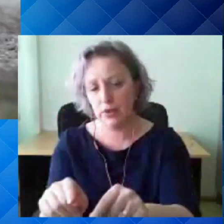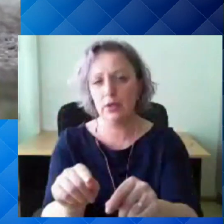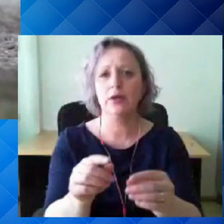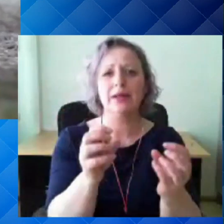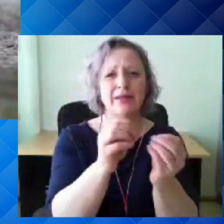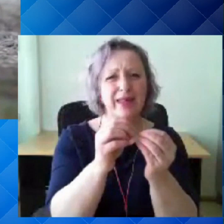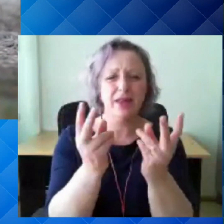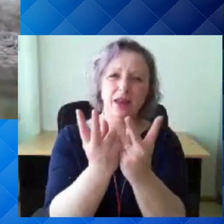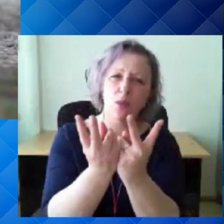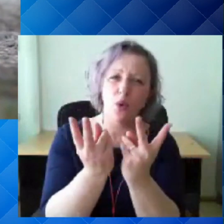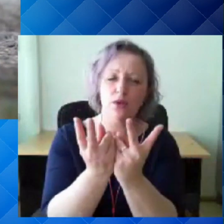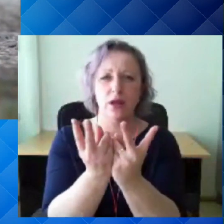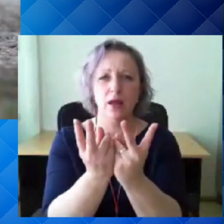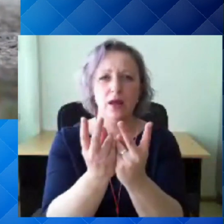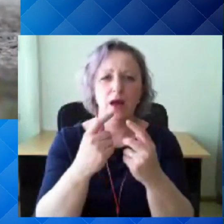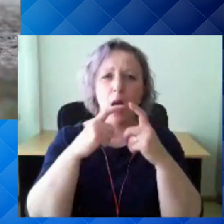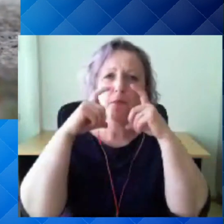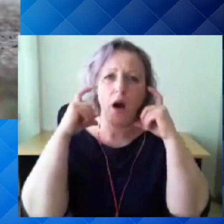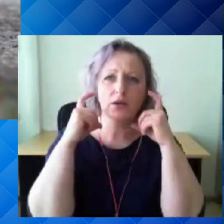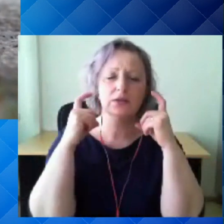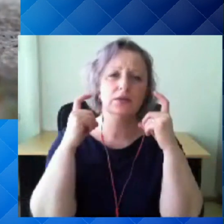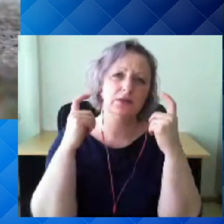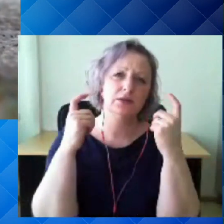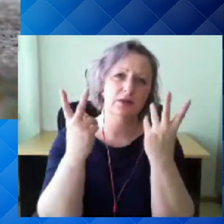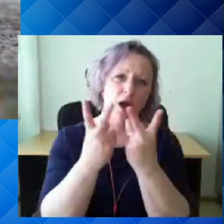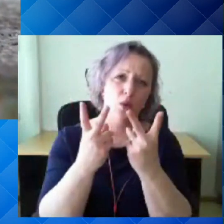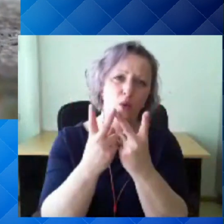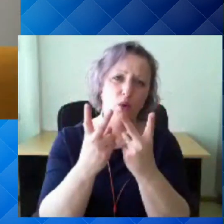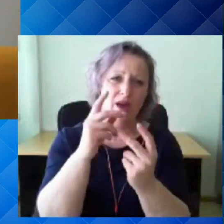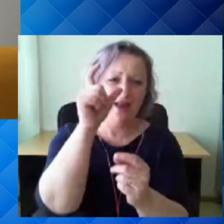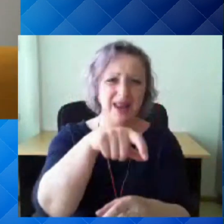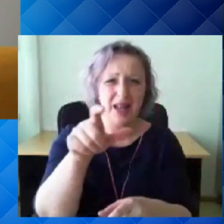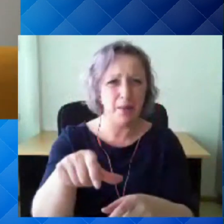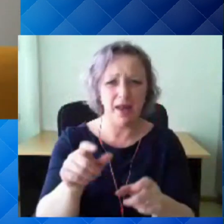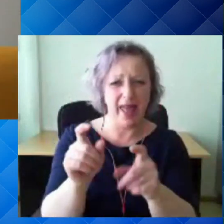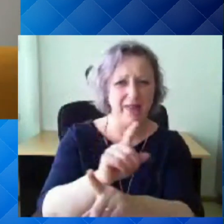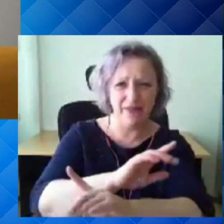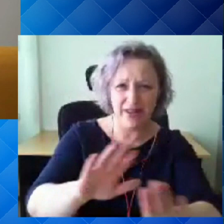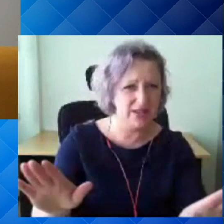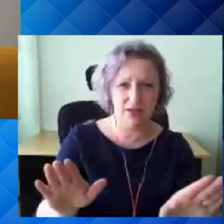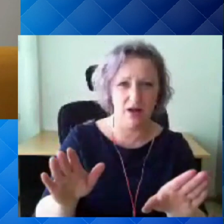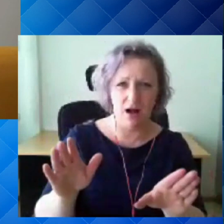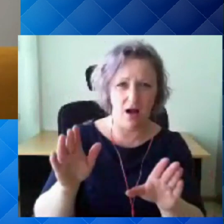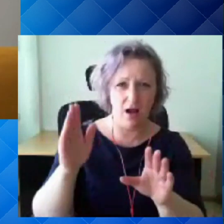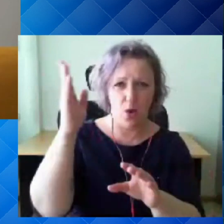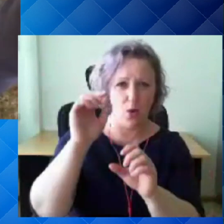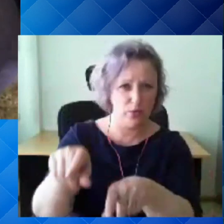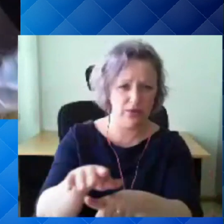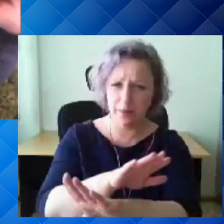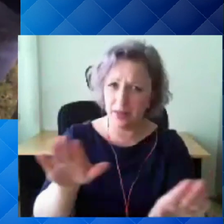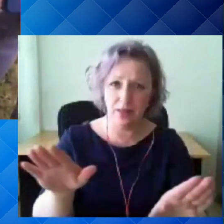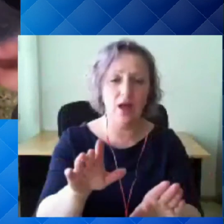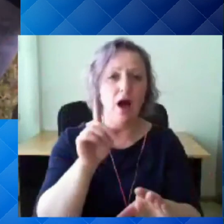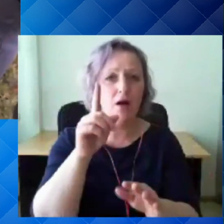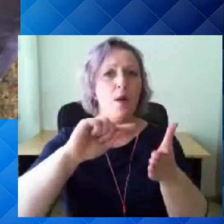ei olegi maskid loodusest olla pärast, et inimesed nad sinna viskavad, vaid just see läbi,